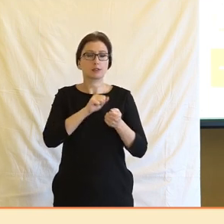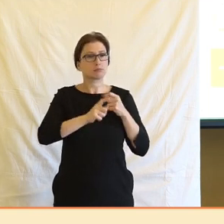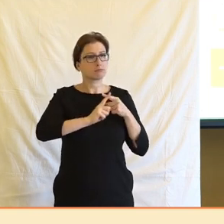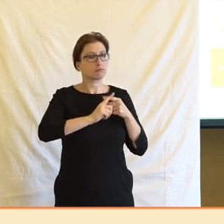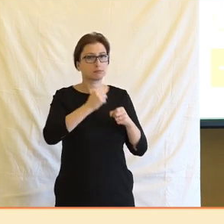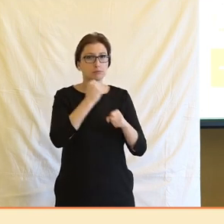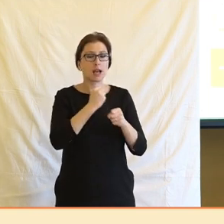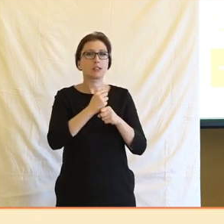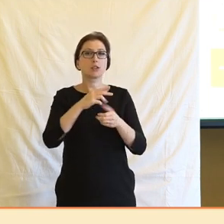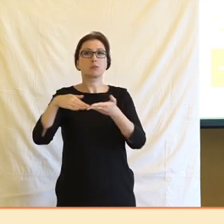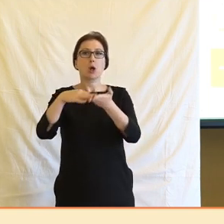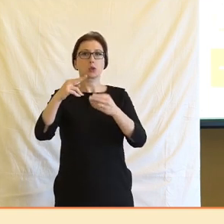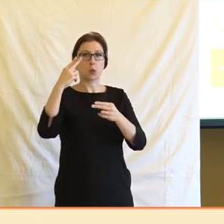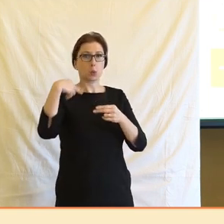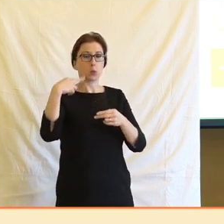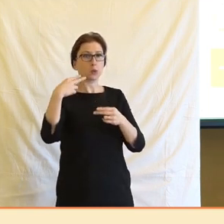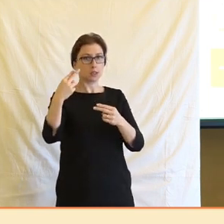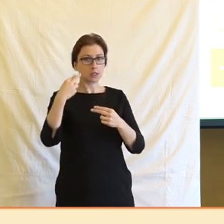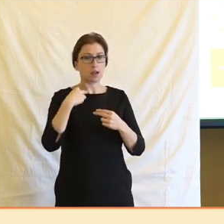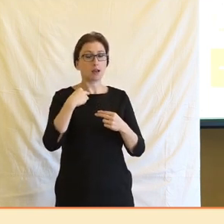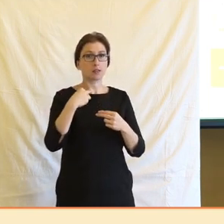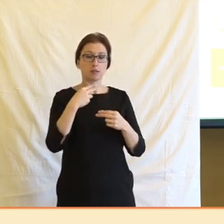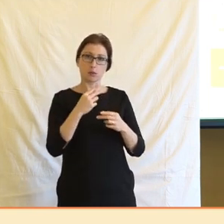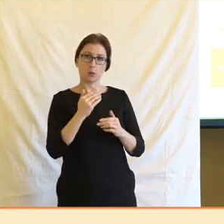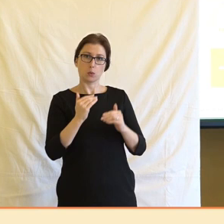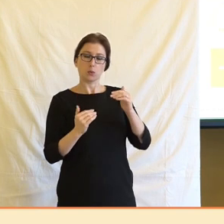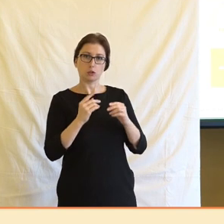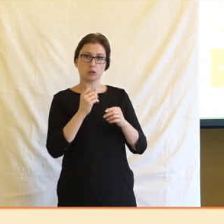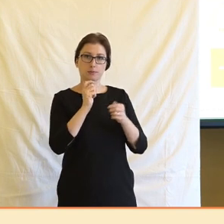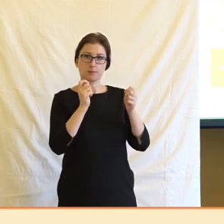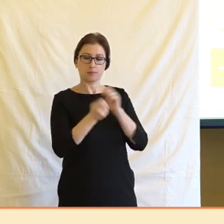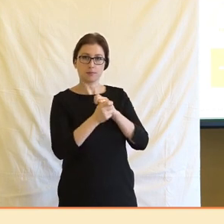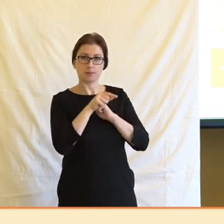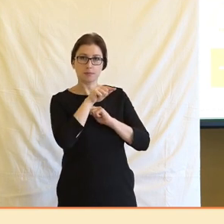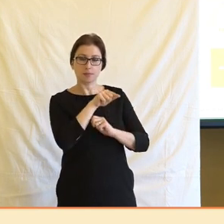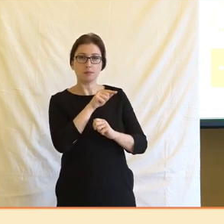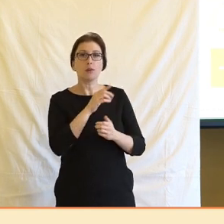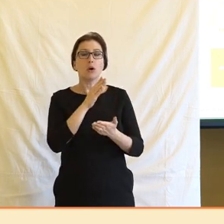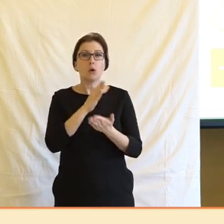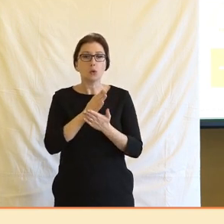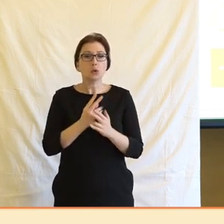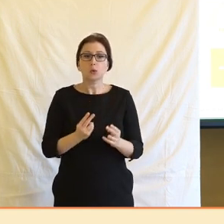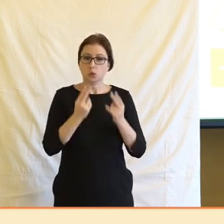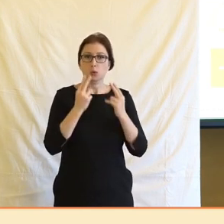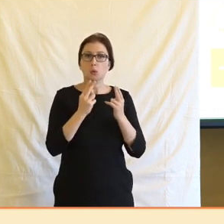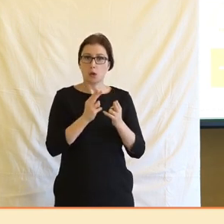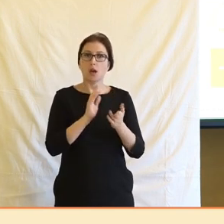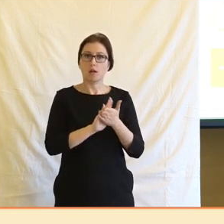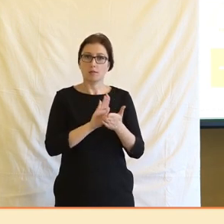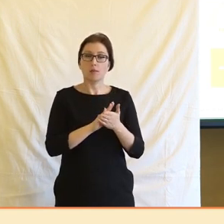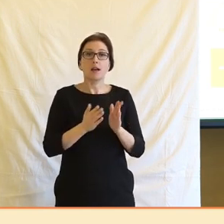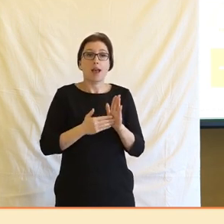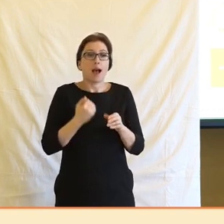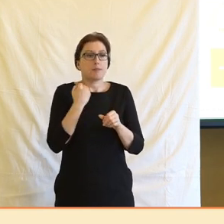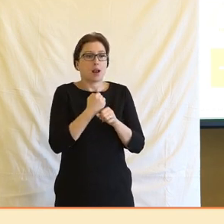společenské uznání najednou vlastně kus postkočí a je tam najednou ten moment, že toto zůstává to důležité. To znamená, je to to,